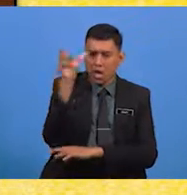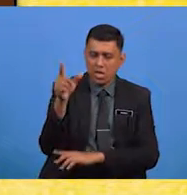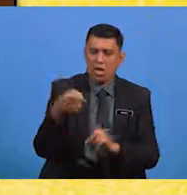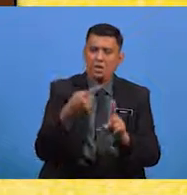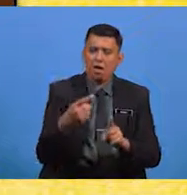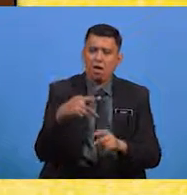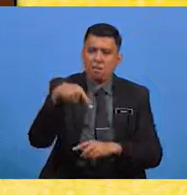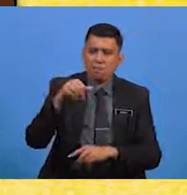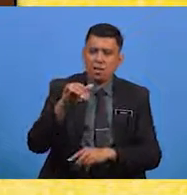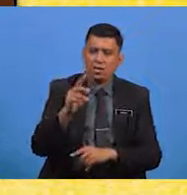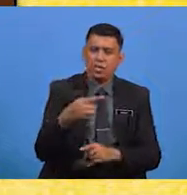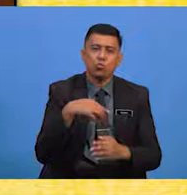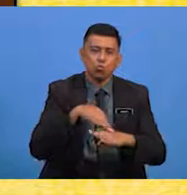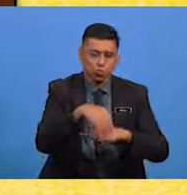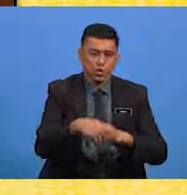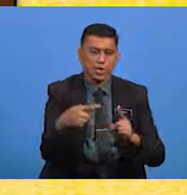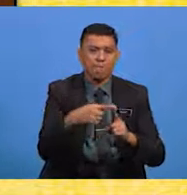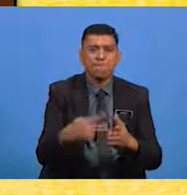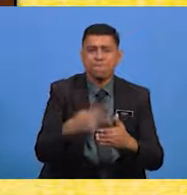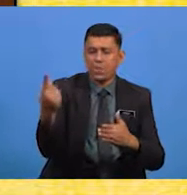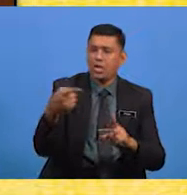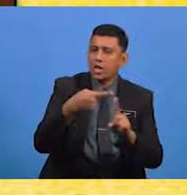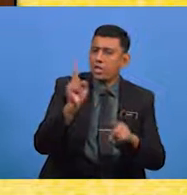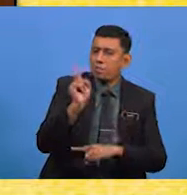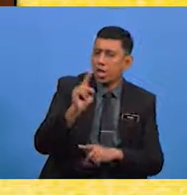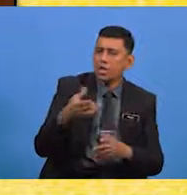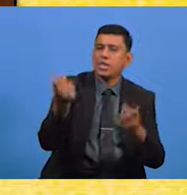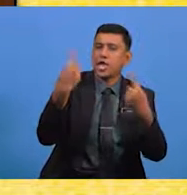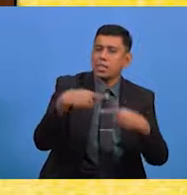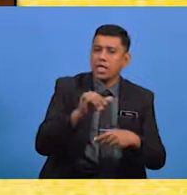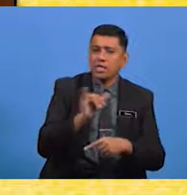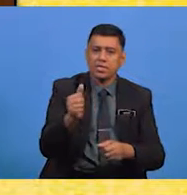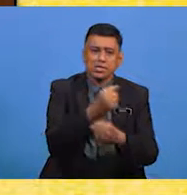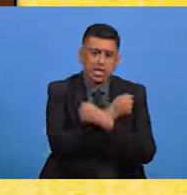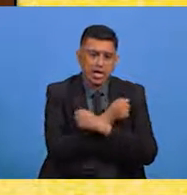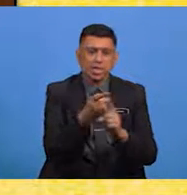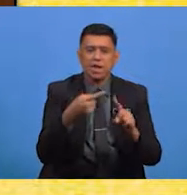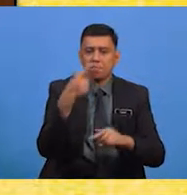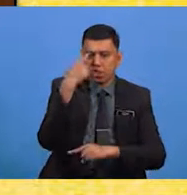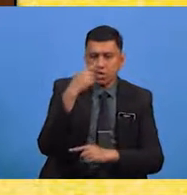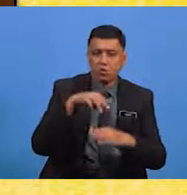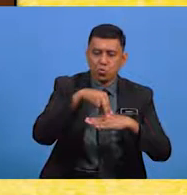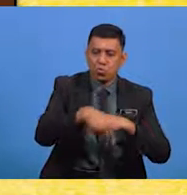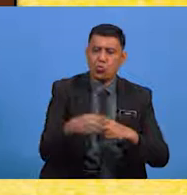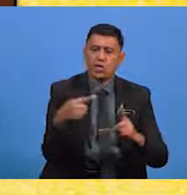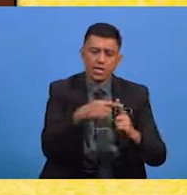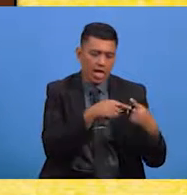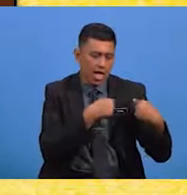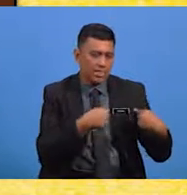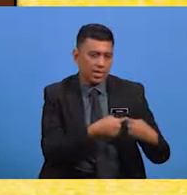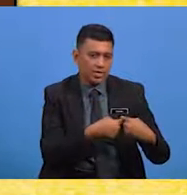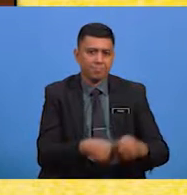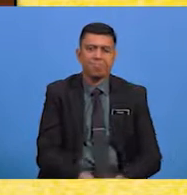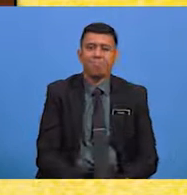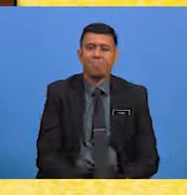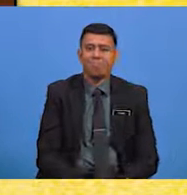Dari payah turun ke pagi Dari mana datangnya sayang Dari mata turun ke hati